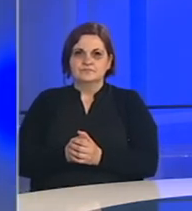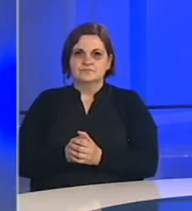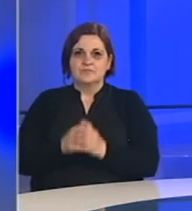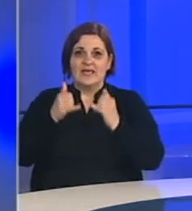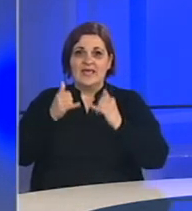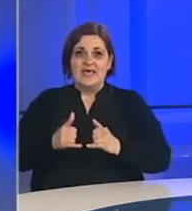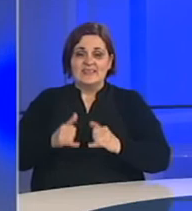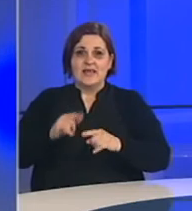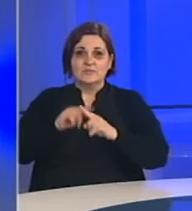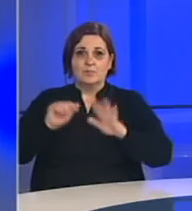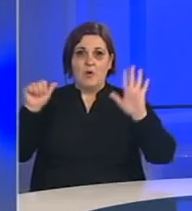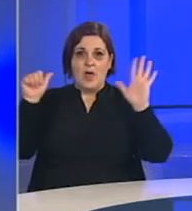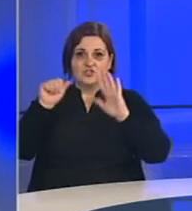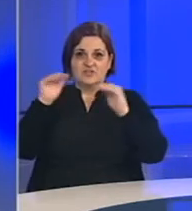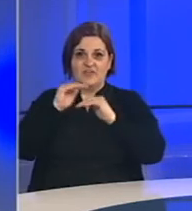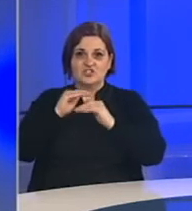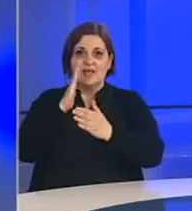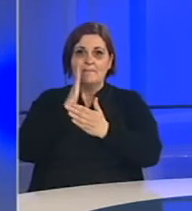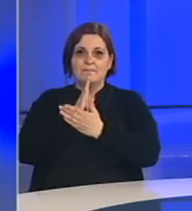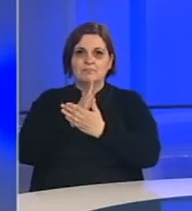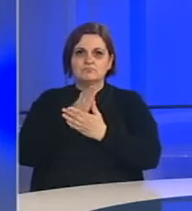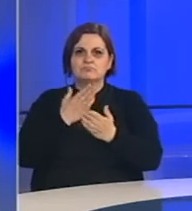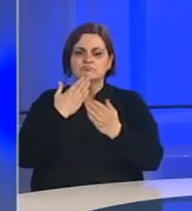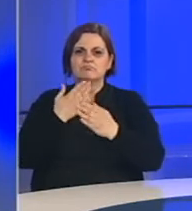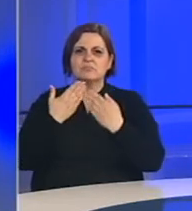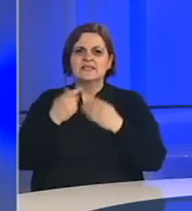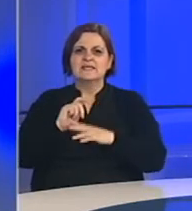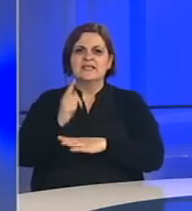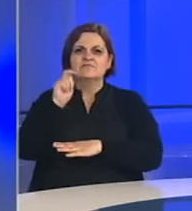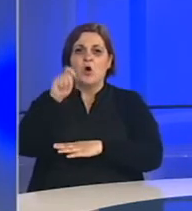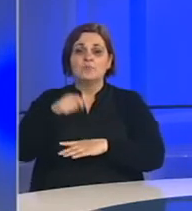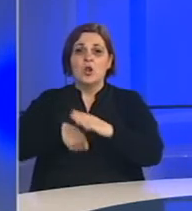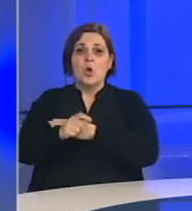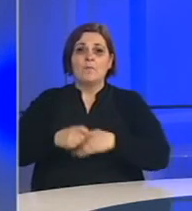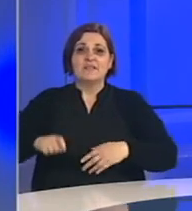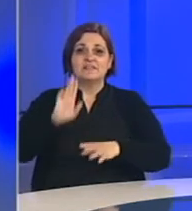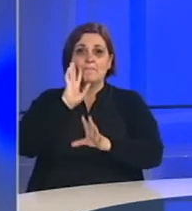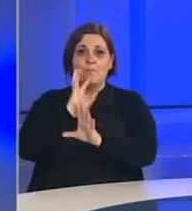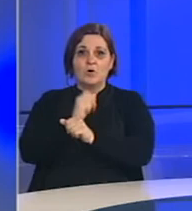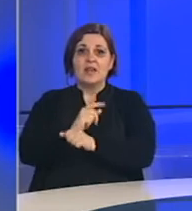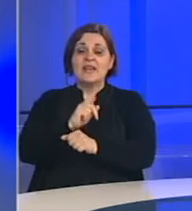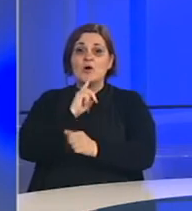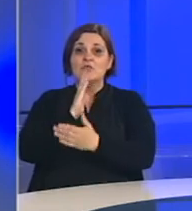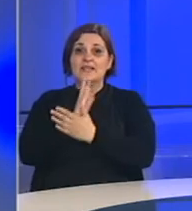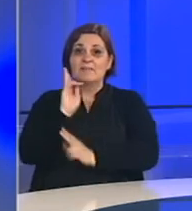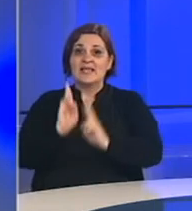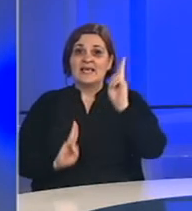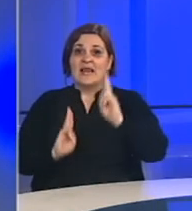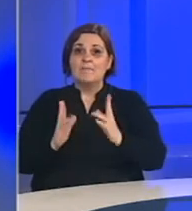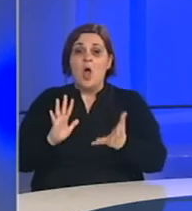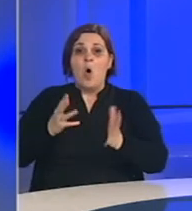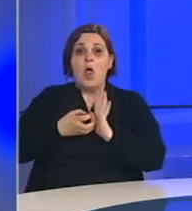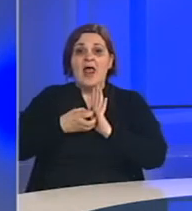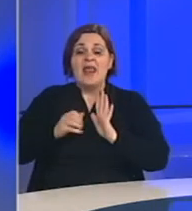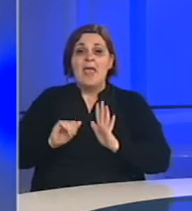Danas od 17.30 održava se sjednica Izvršnog odbora Nogometnog saveza Bosne i Hercegovine na kojoj bi se trebalo raspravljati